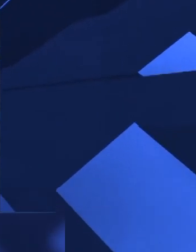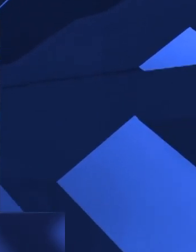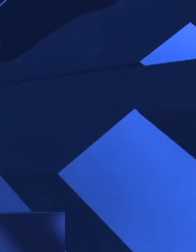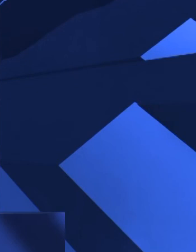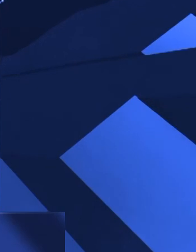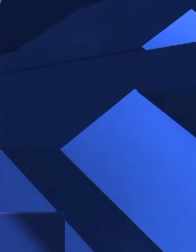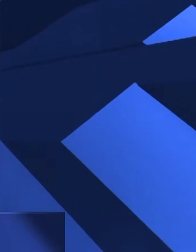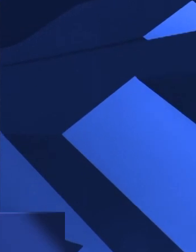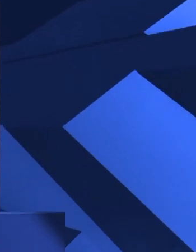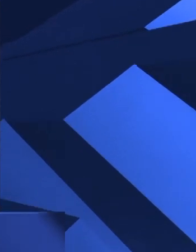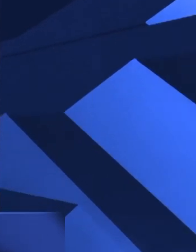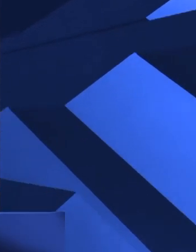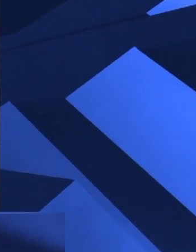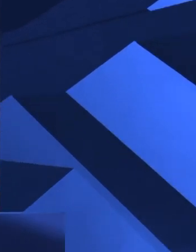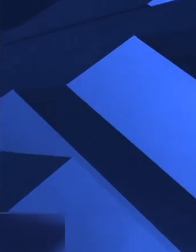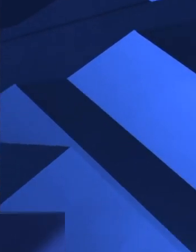Magyarországon.